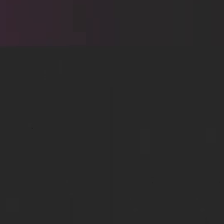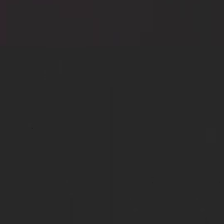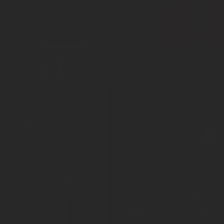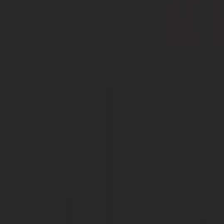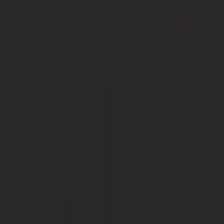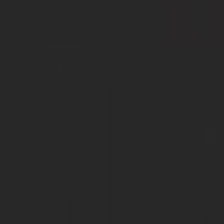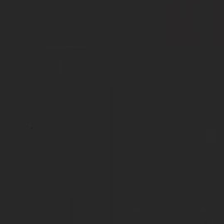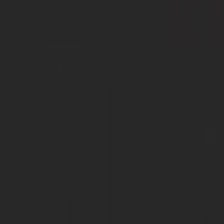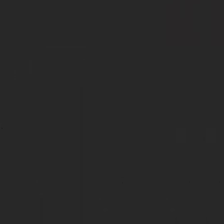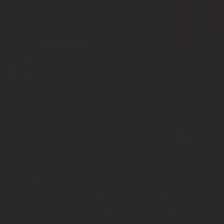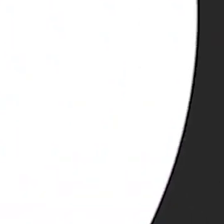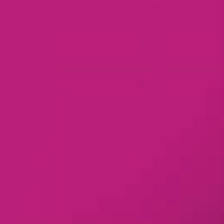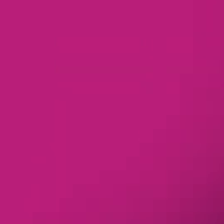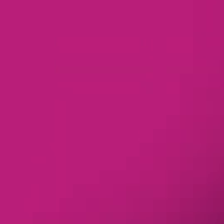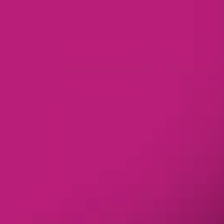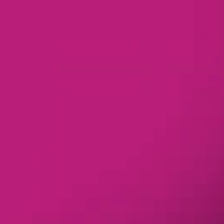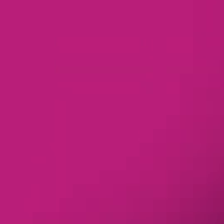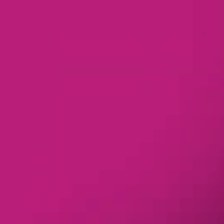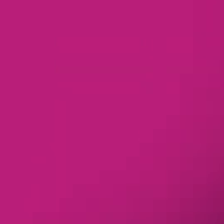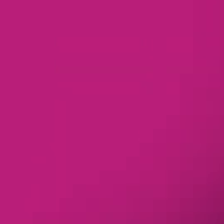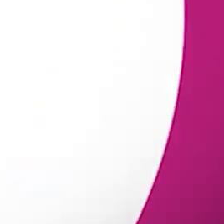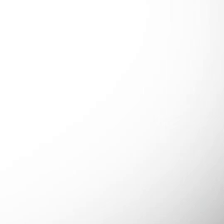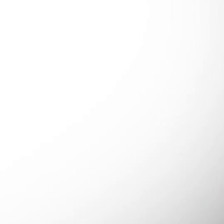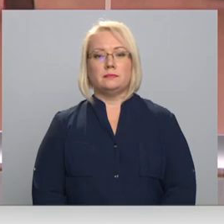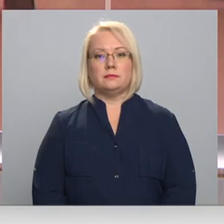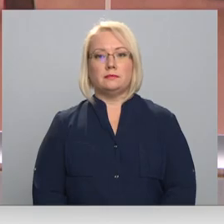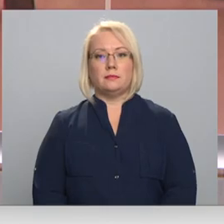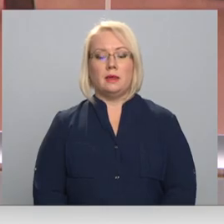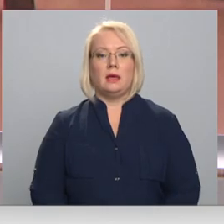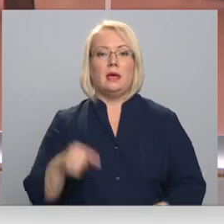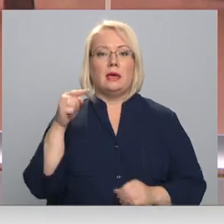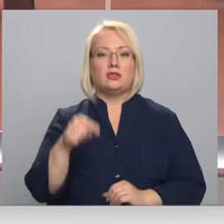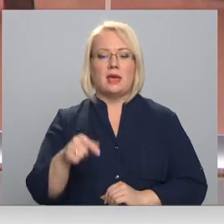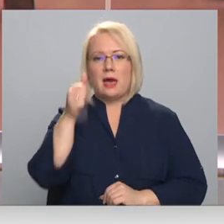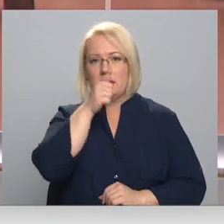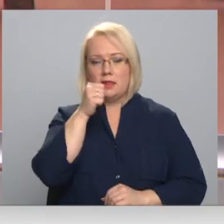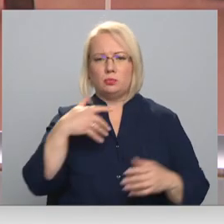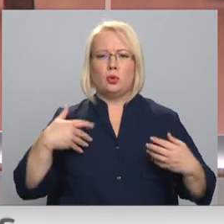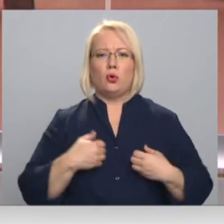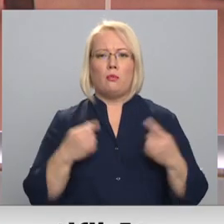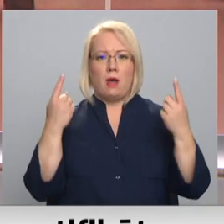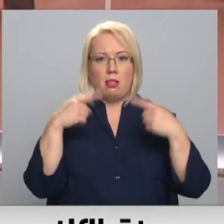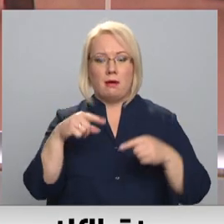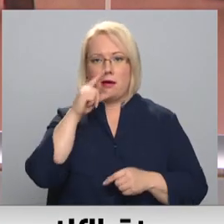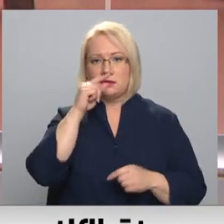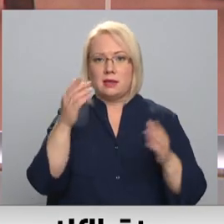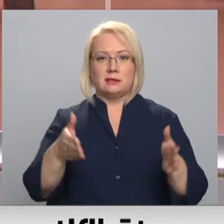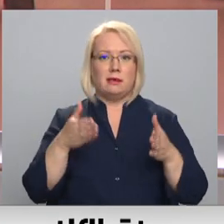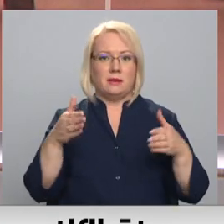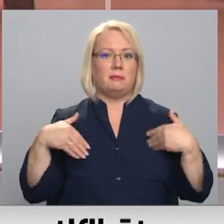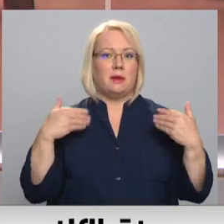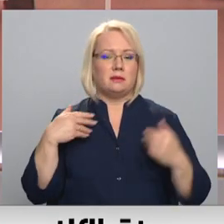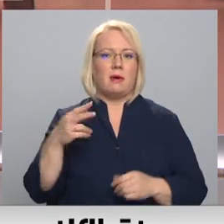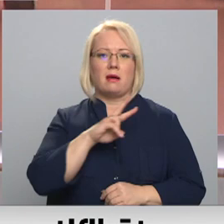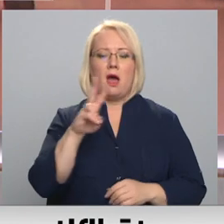Re! Viss ēters ir te! Šajā neticami drūmajā laikā stradiņas slimnīcas priecēs par